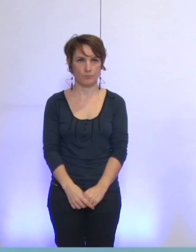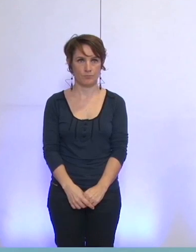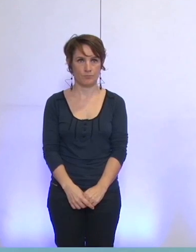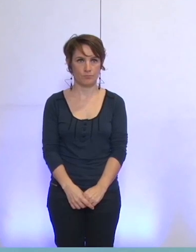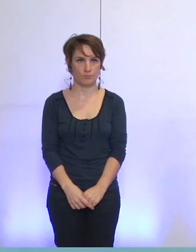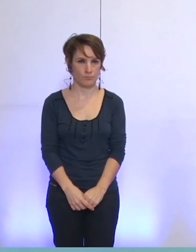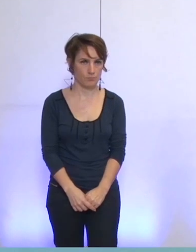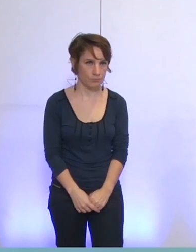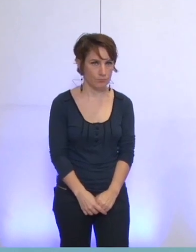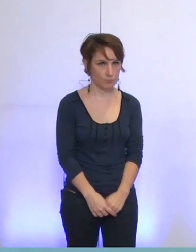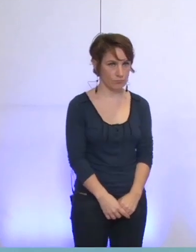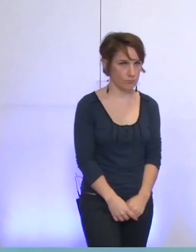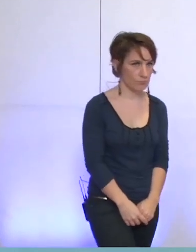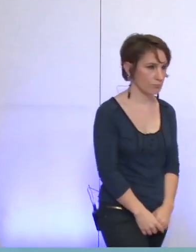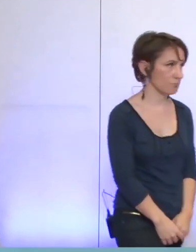Merci.